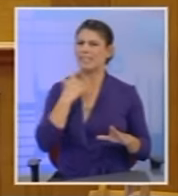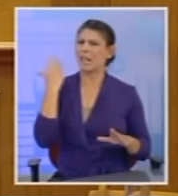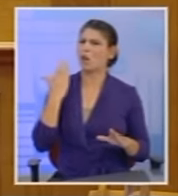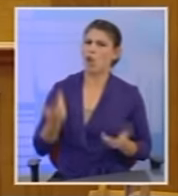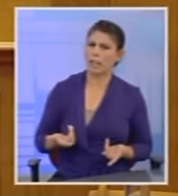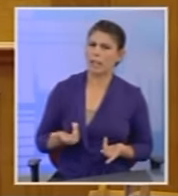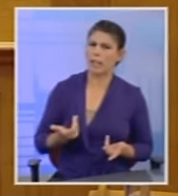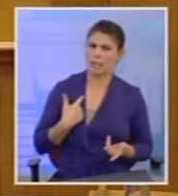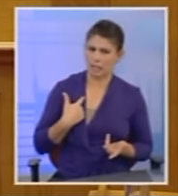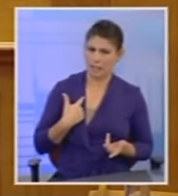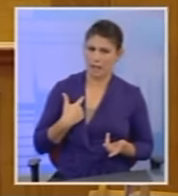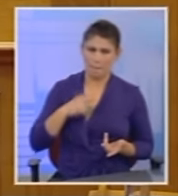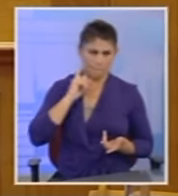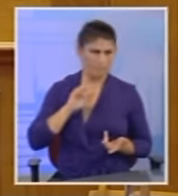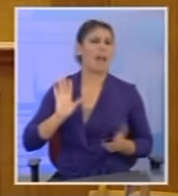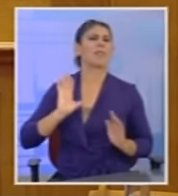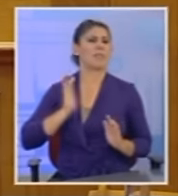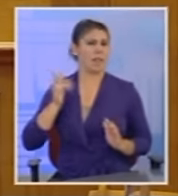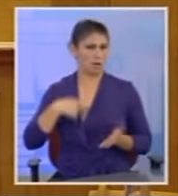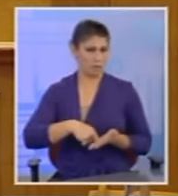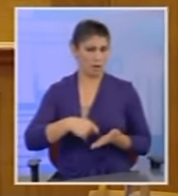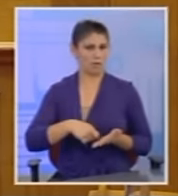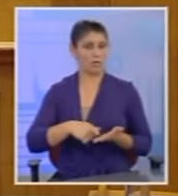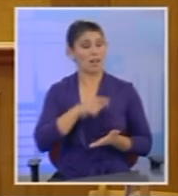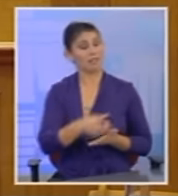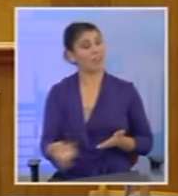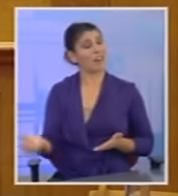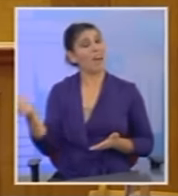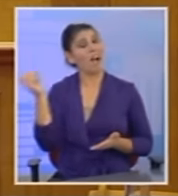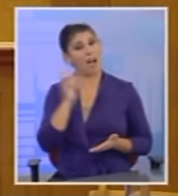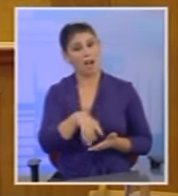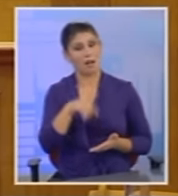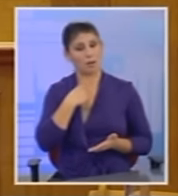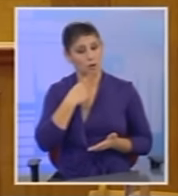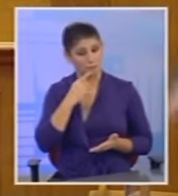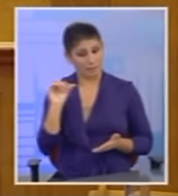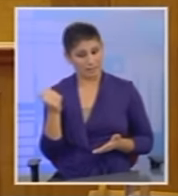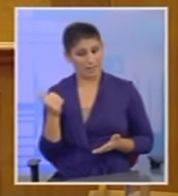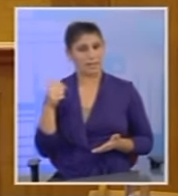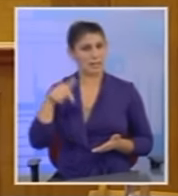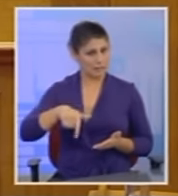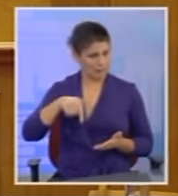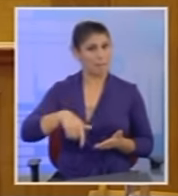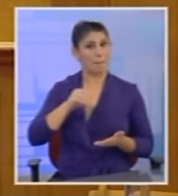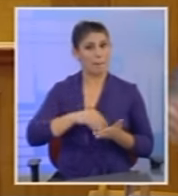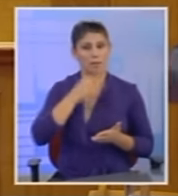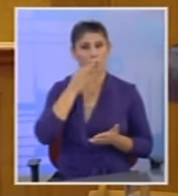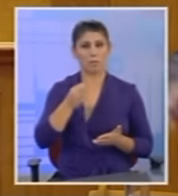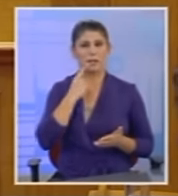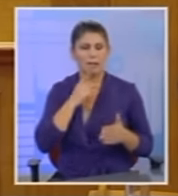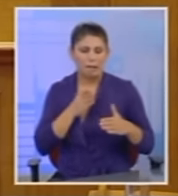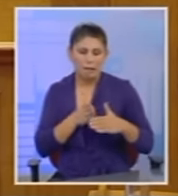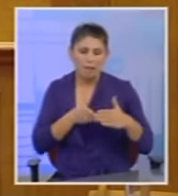μπαταξίδες στα κάποια άλλη. Όπως το είπαμε χθες, το ξαναλέμε και σήμερα για να το ακούσε ο ελληνικός λαός γιατί ψηλοπέρασε στα Μουλοχτά η